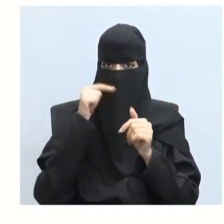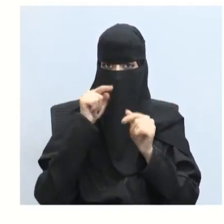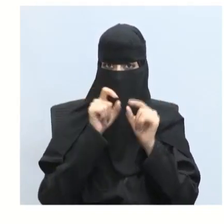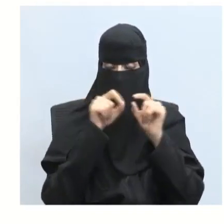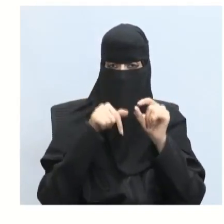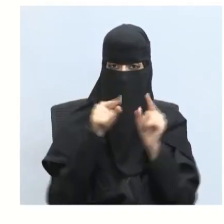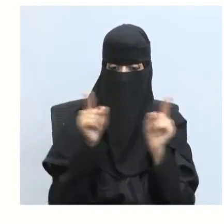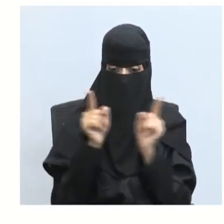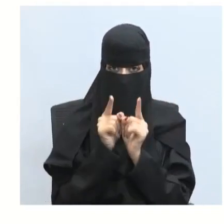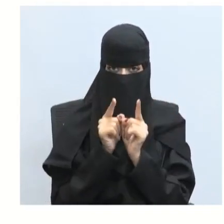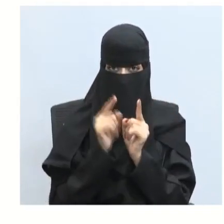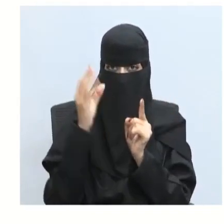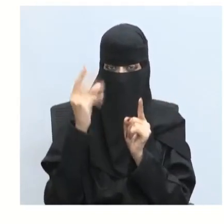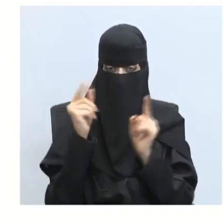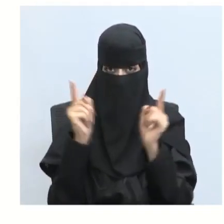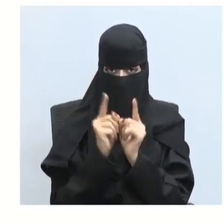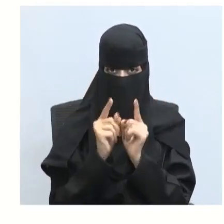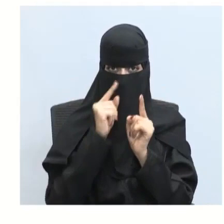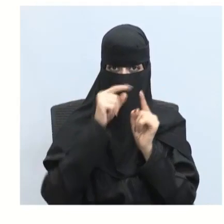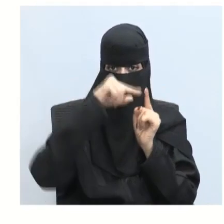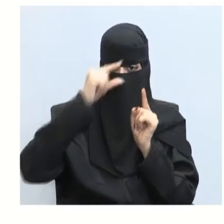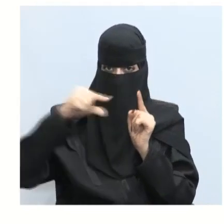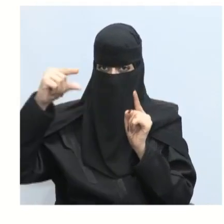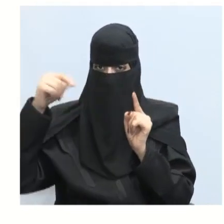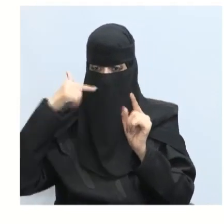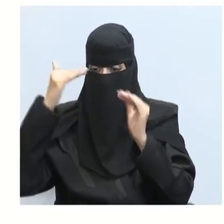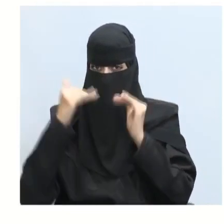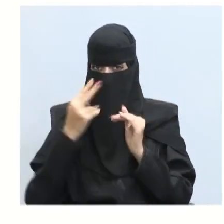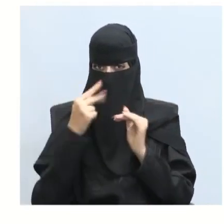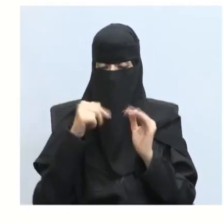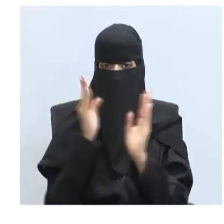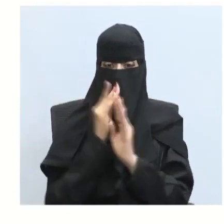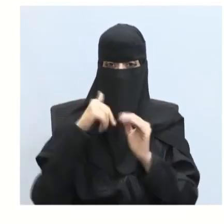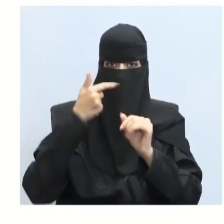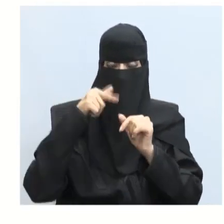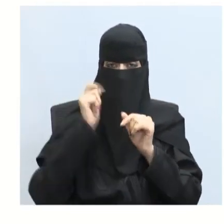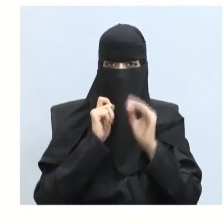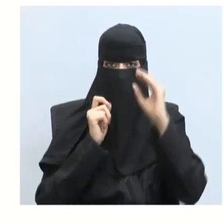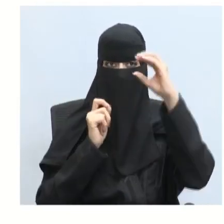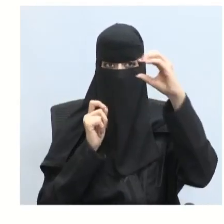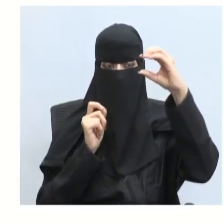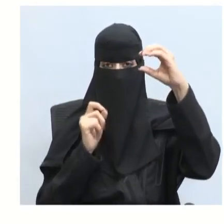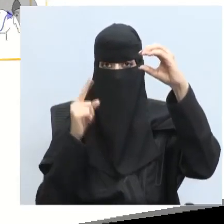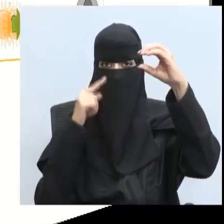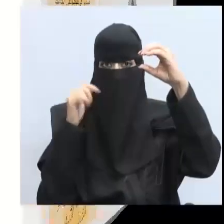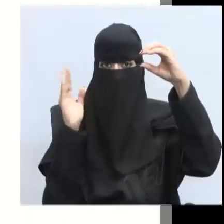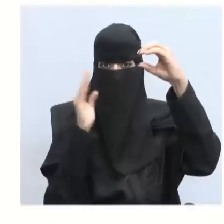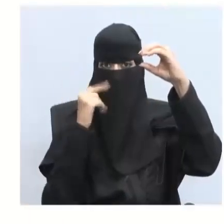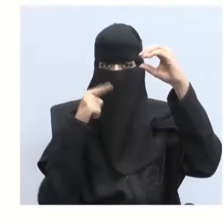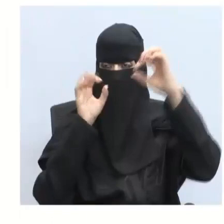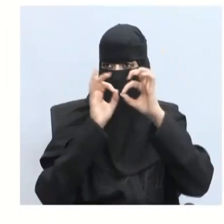الطول الموجي ينزاح الضوء نحو الأزرق لكن إذا تحرك المصدر الضوءي